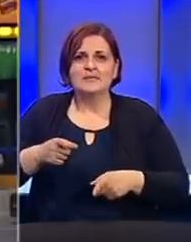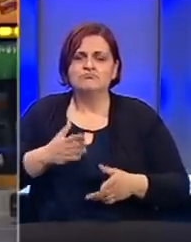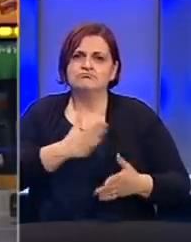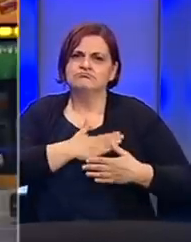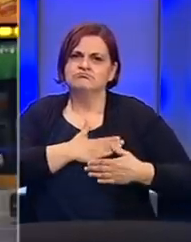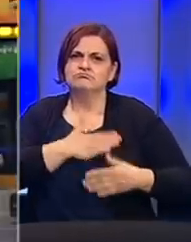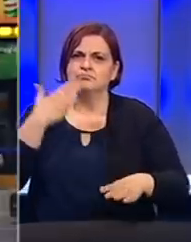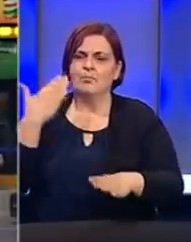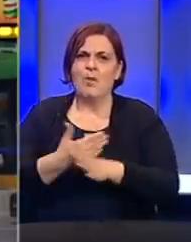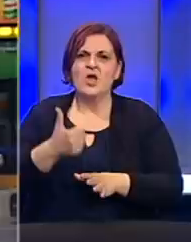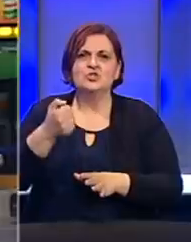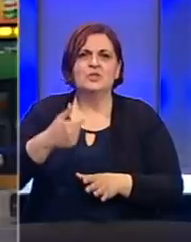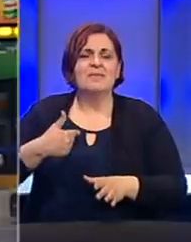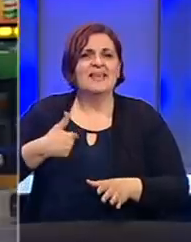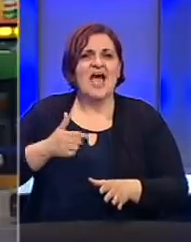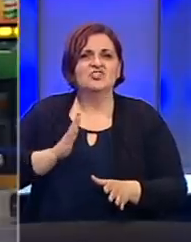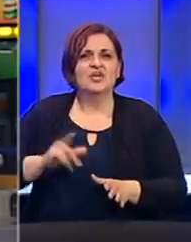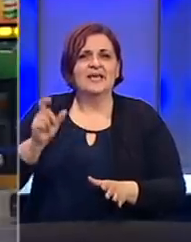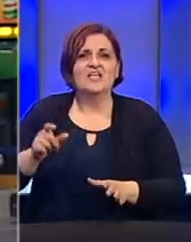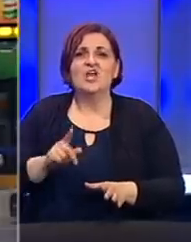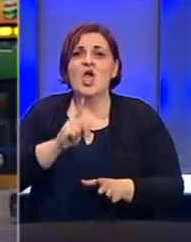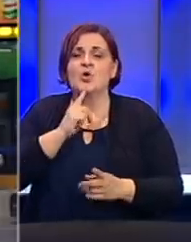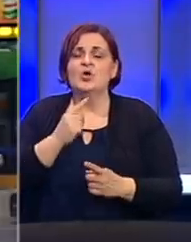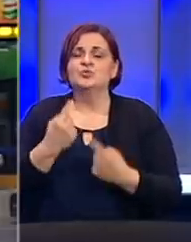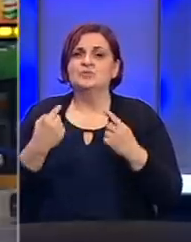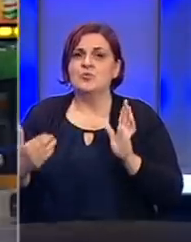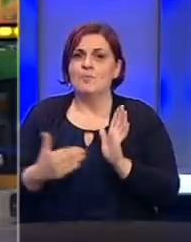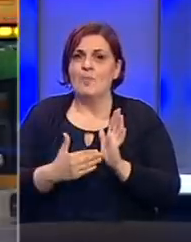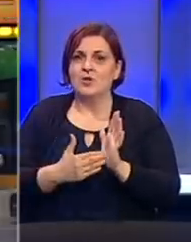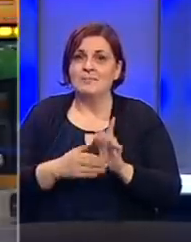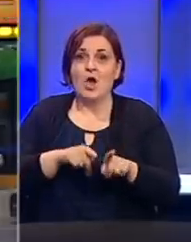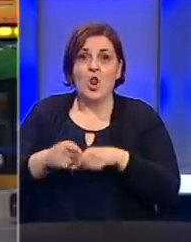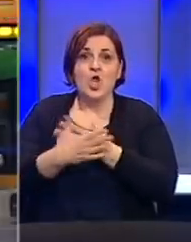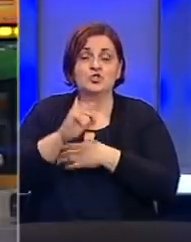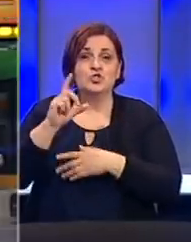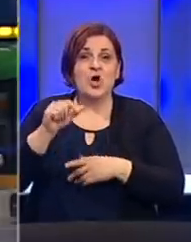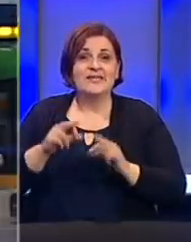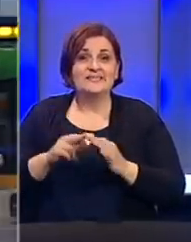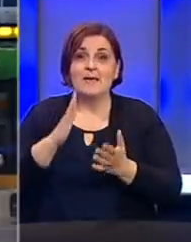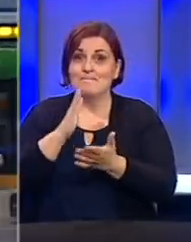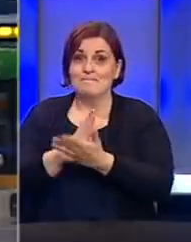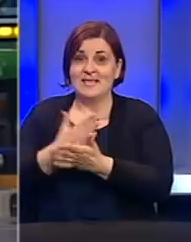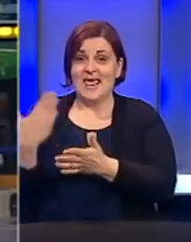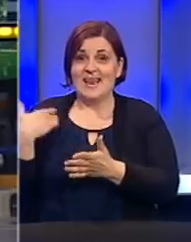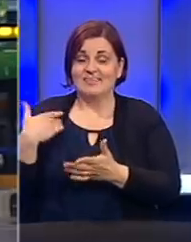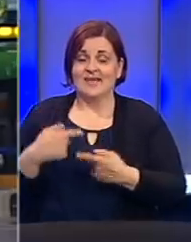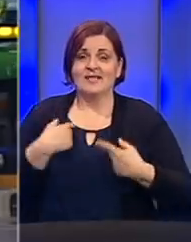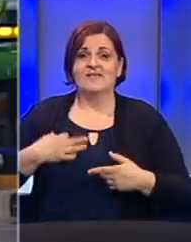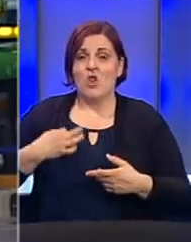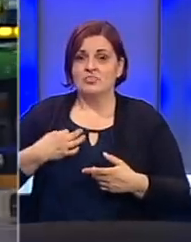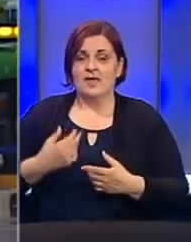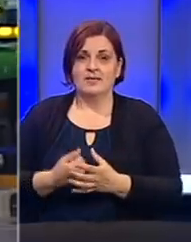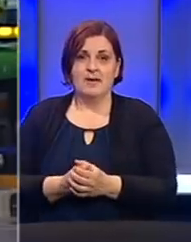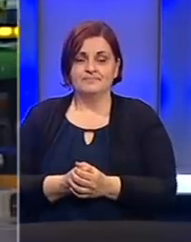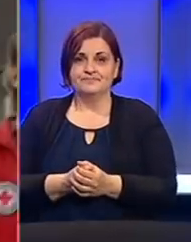nesebično pomažu stotinama naših sugrađana koji su u stanju potrebe. Kolegica Zorica Jorgić bila je na terenu sa volonterima.